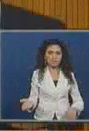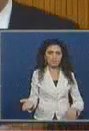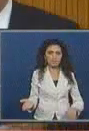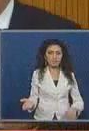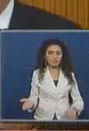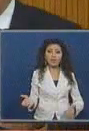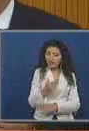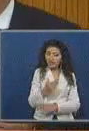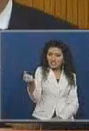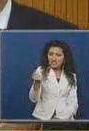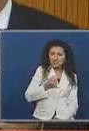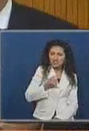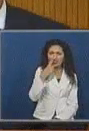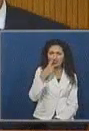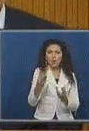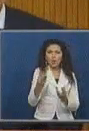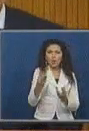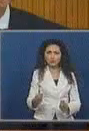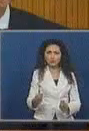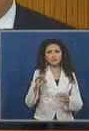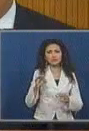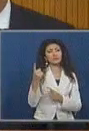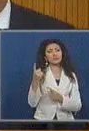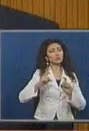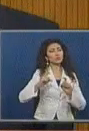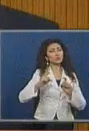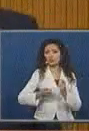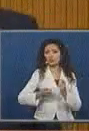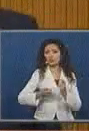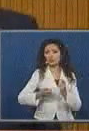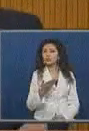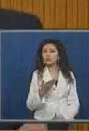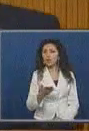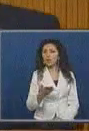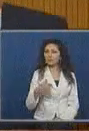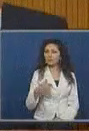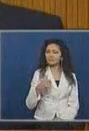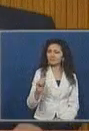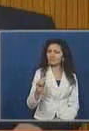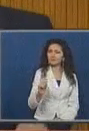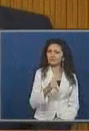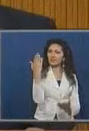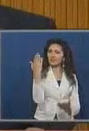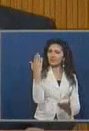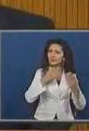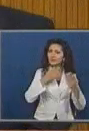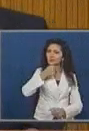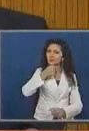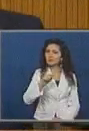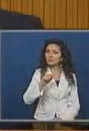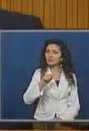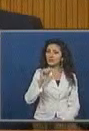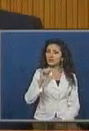Hangi cinayet? Ne oldu? Şimdi işte şeyi bulmaya çalışıyorlar. Hani meşhur bir televizyon sunucumuz şimdi